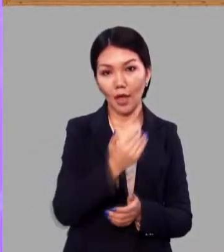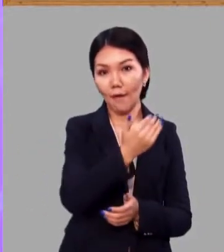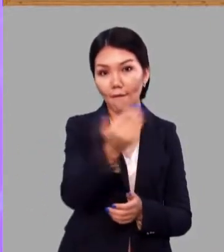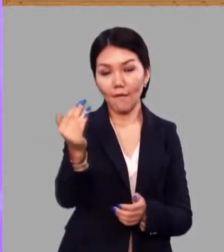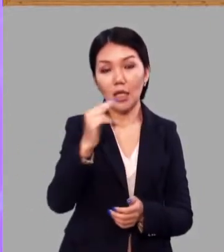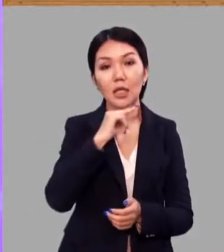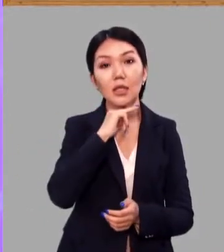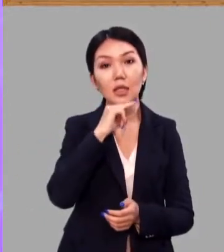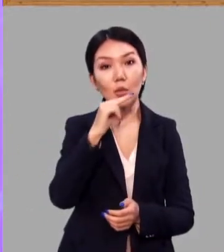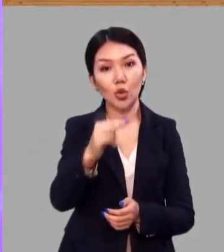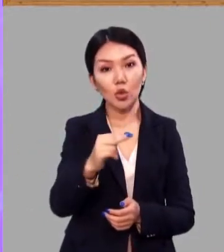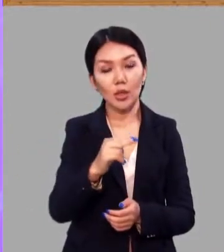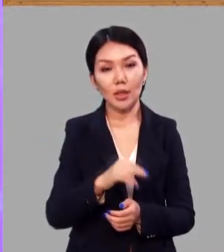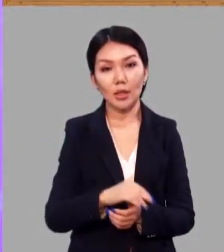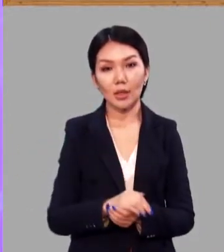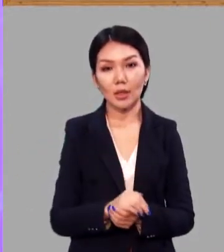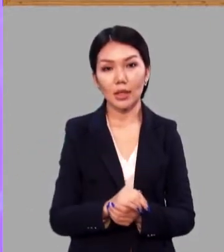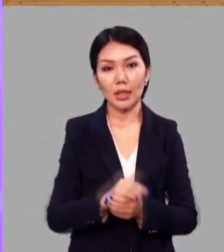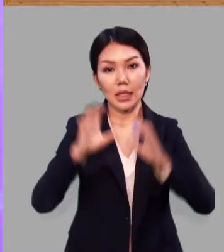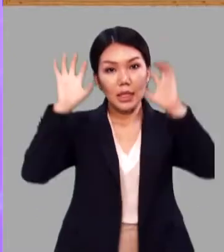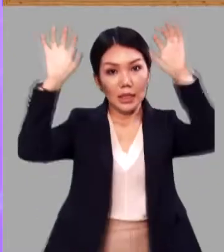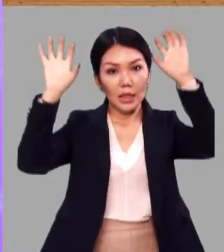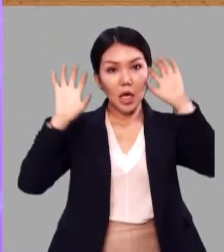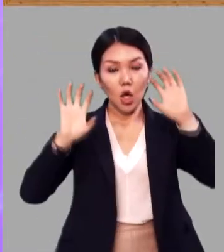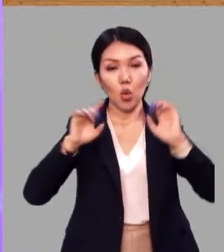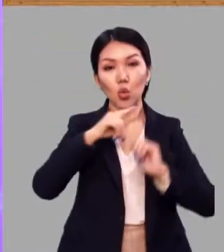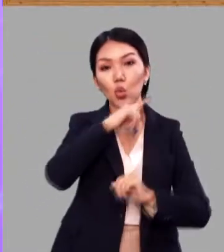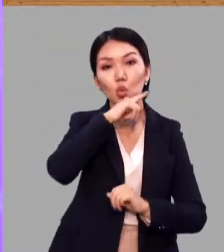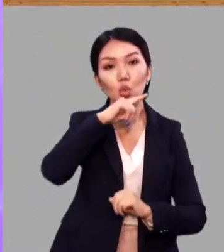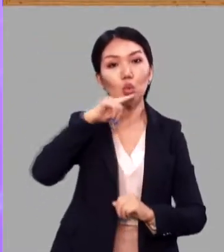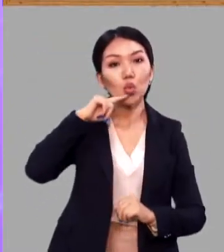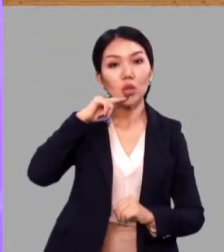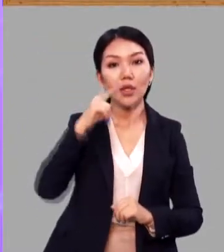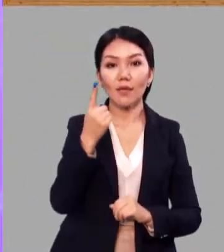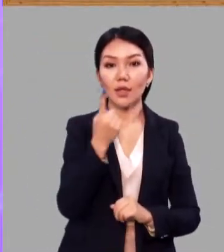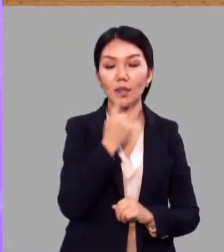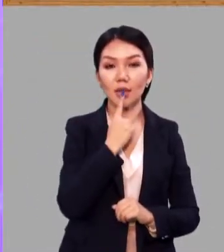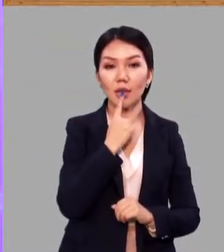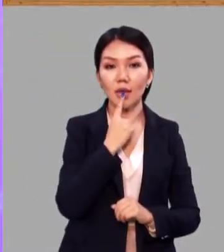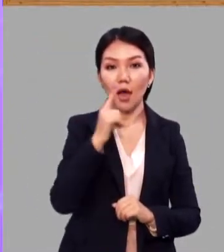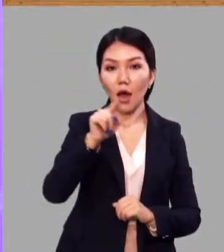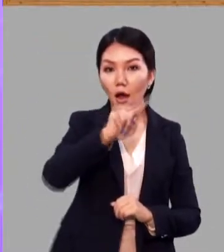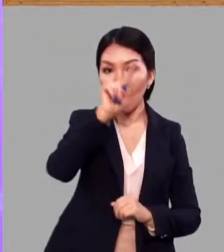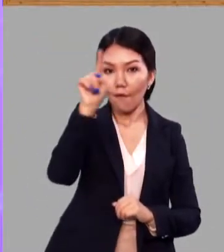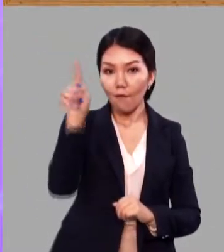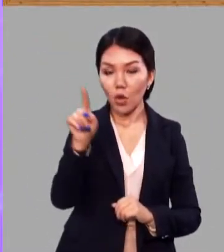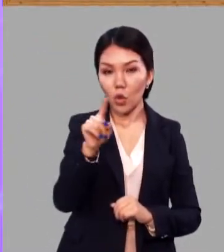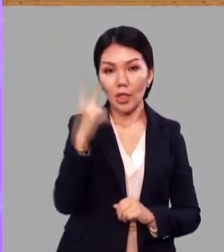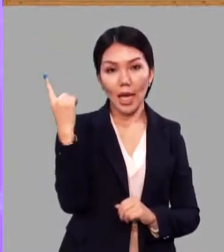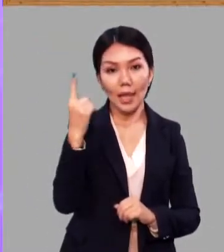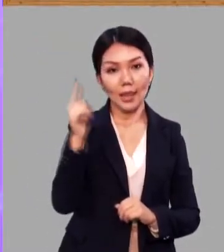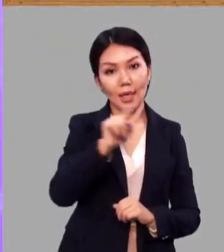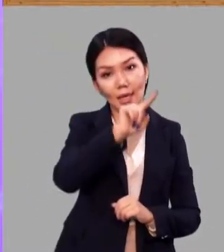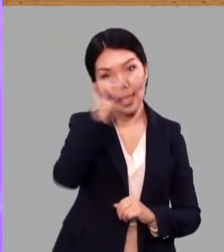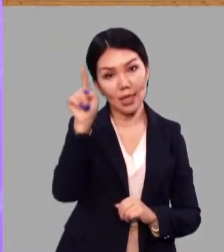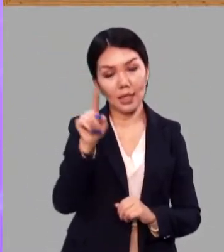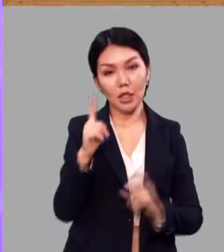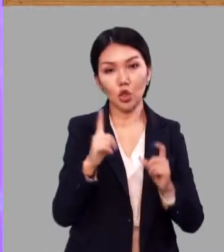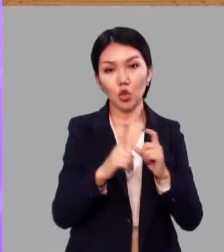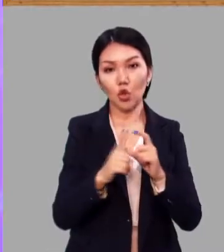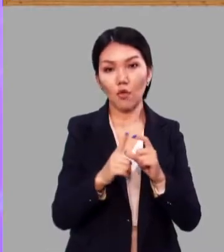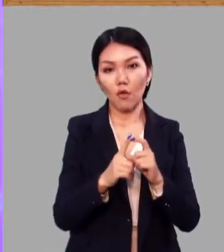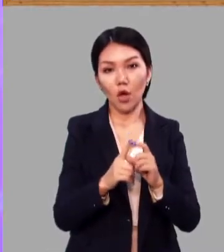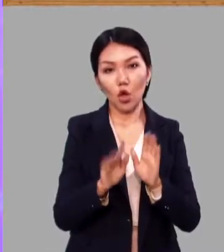Вы наблюдали закон русского языка. В корне однокоренных